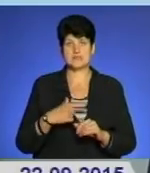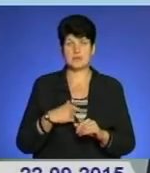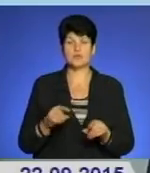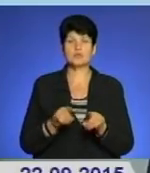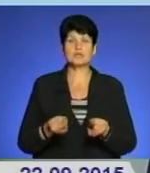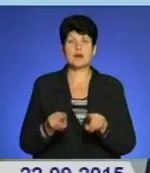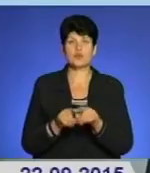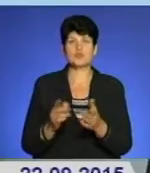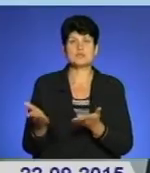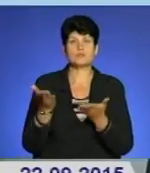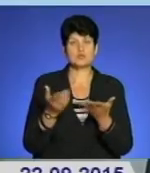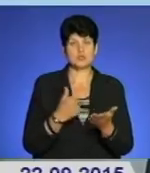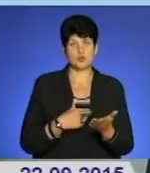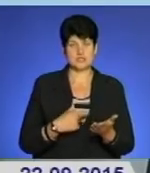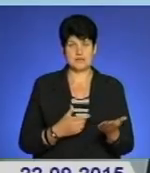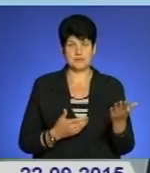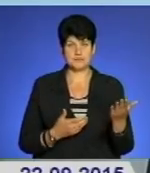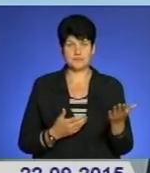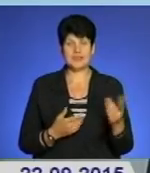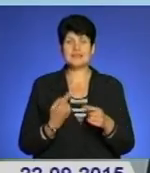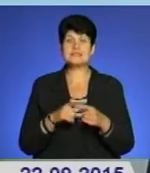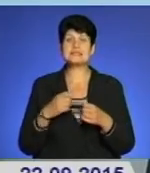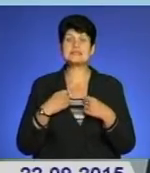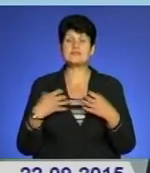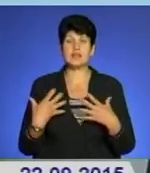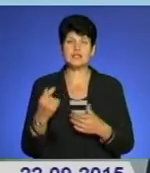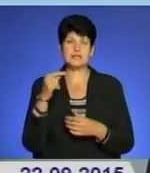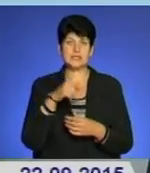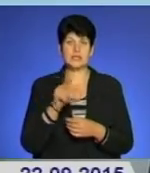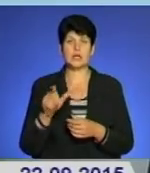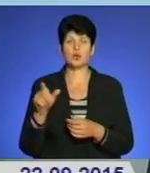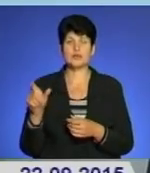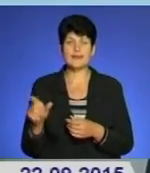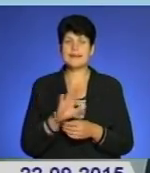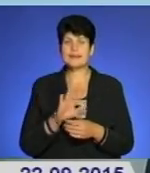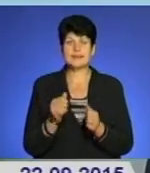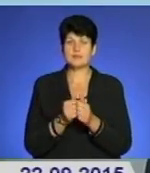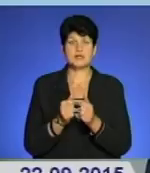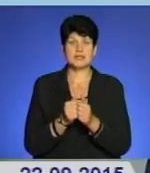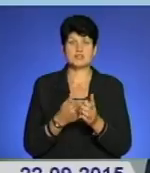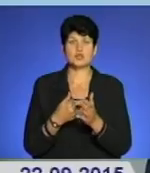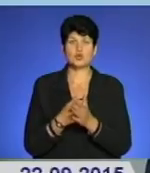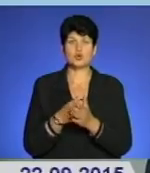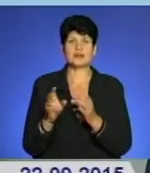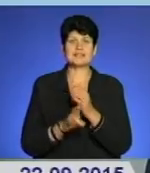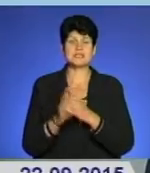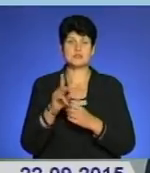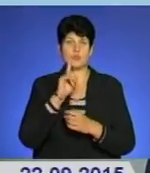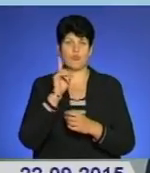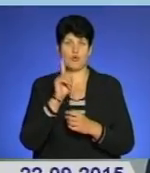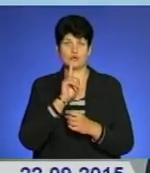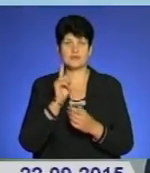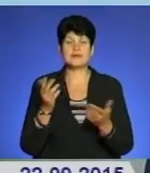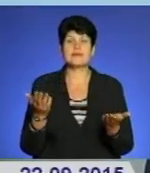запросити до себе. Це також свято і для тих людей, які не приналежні до християнської молоді, ті,